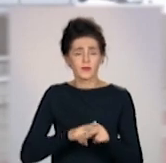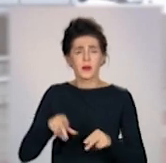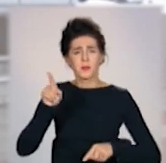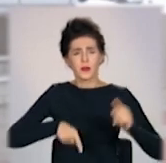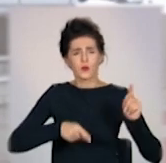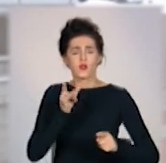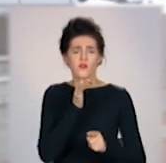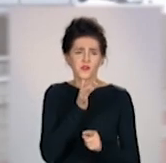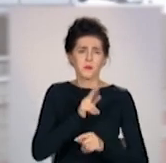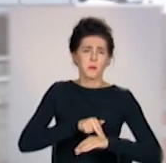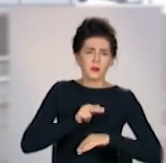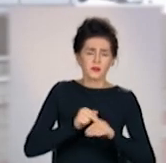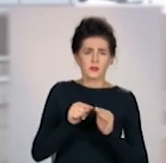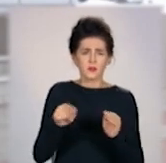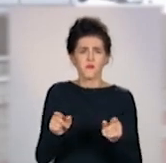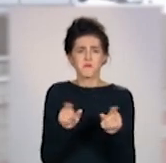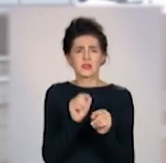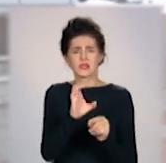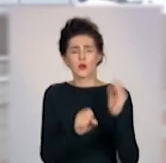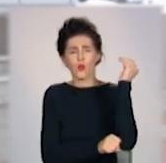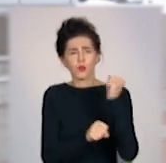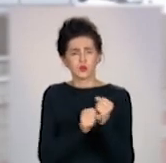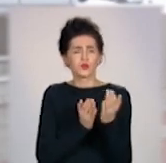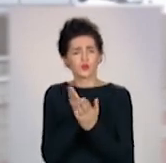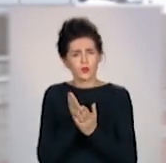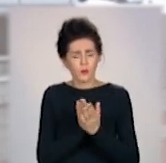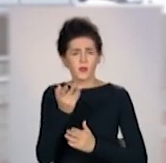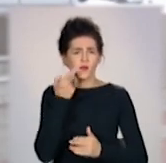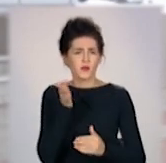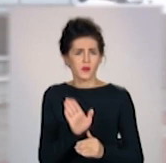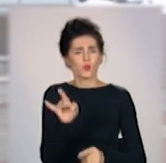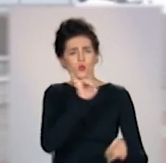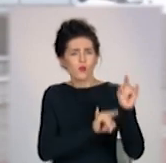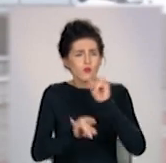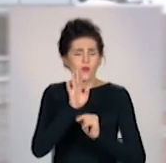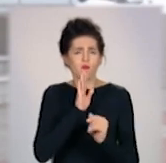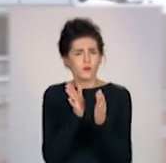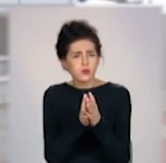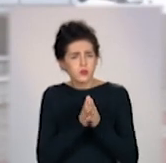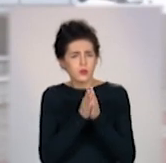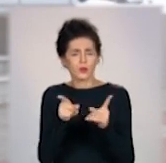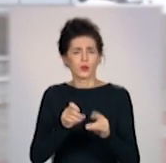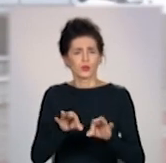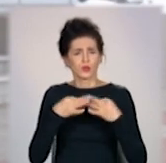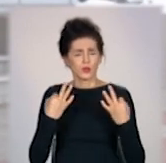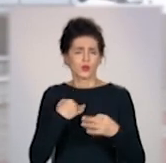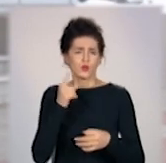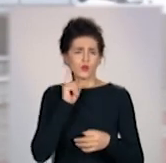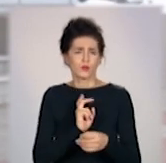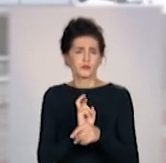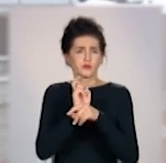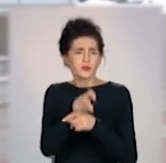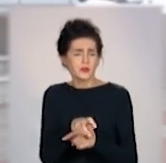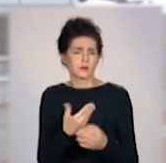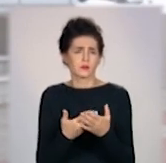поліцейські разом з представниками комунальних служб вмовляють жінку, аби вона дала дозвіл на